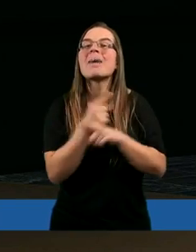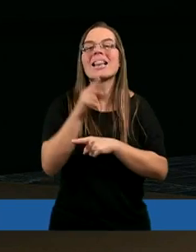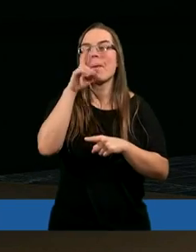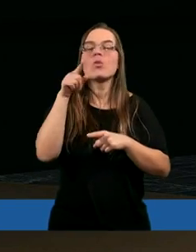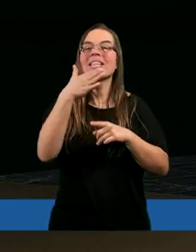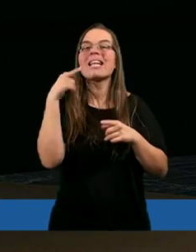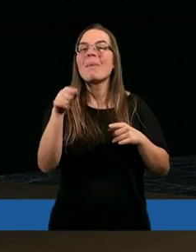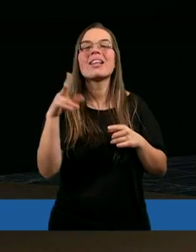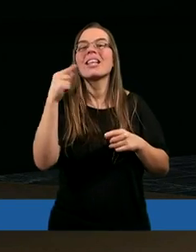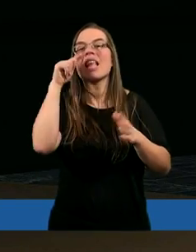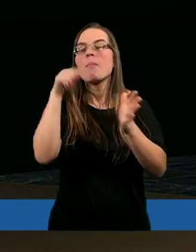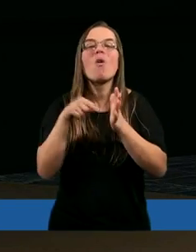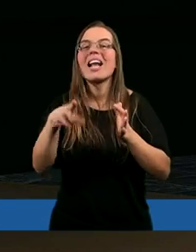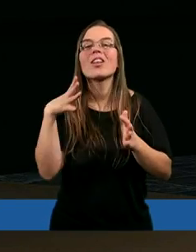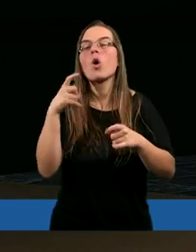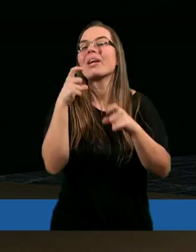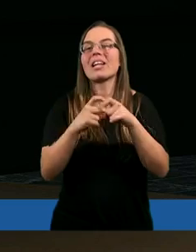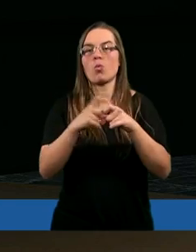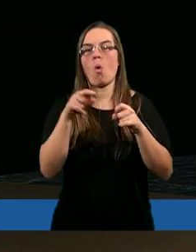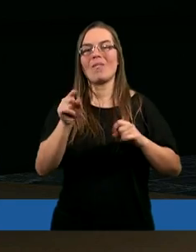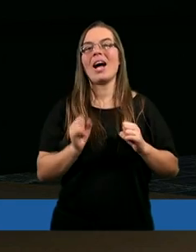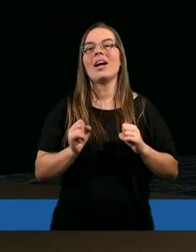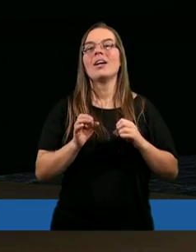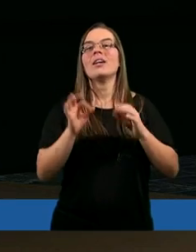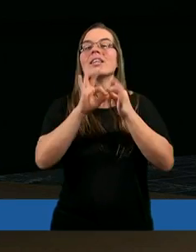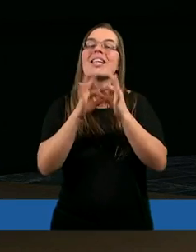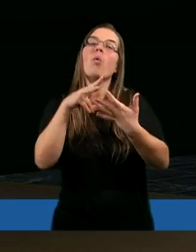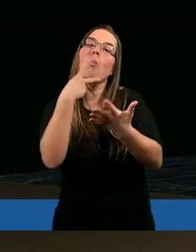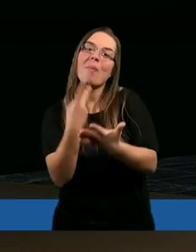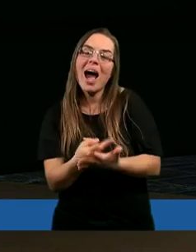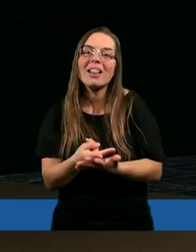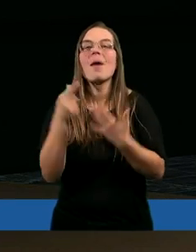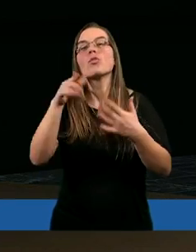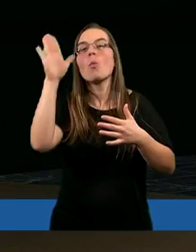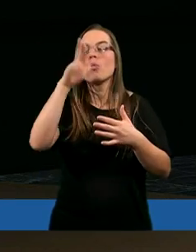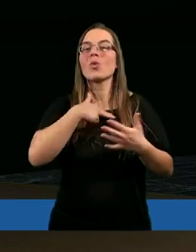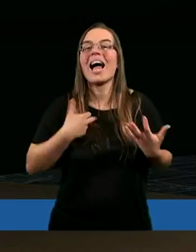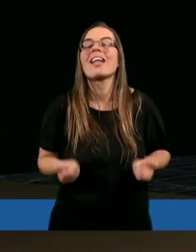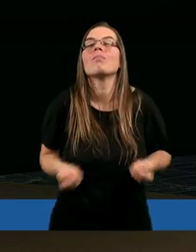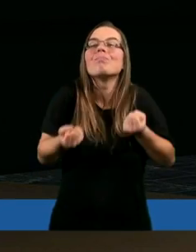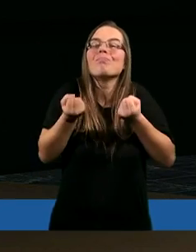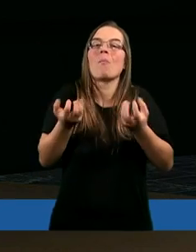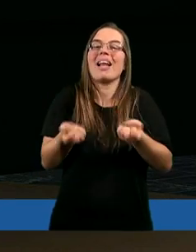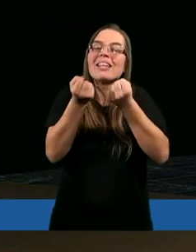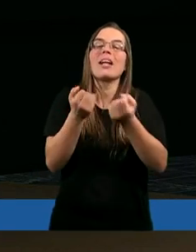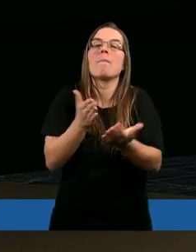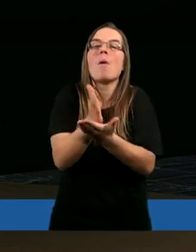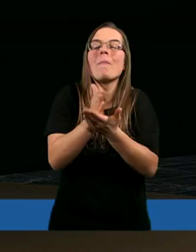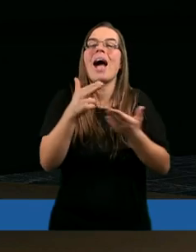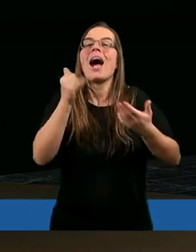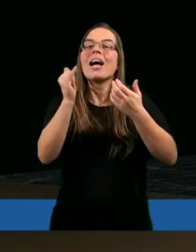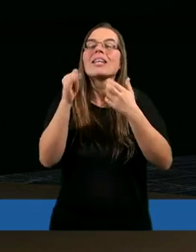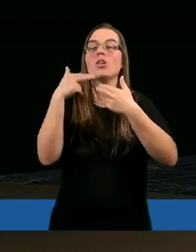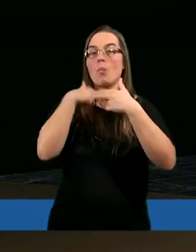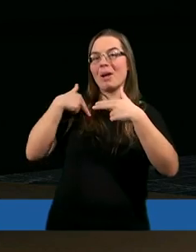W ogóle tego nie ma, bo nie powinno być tego w słowach. Gdy upadamy Pan nasz wzmacnia, Pan nasz podnosi, oddajemy mu swoje